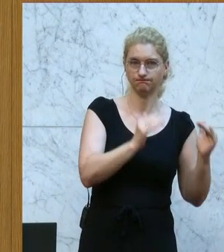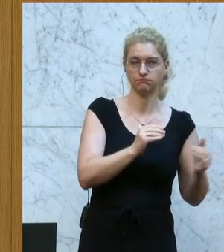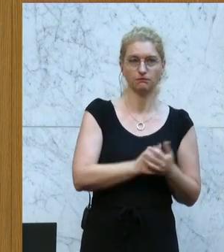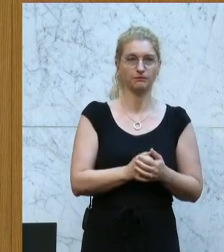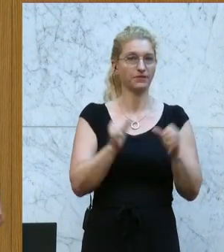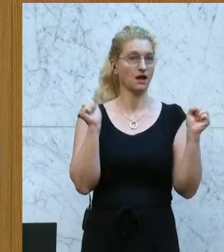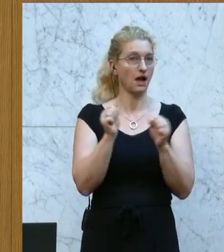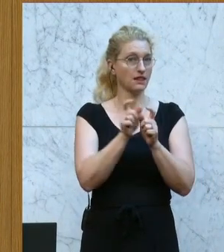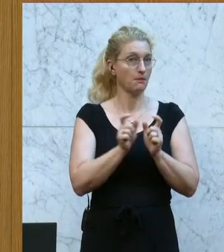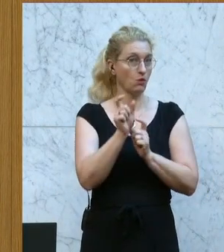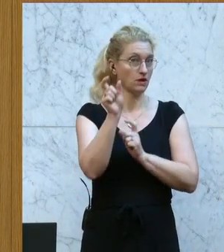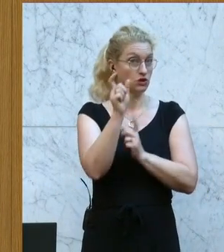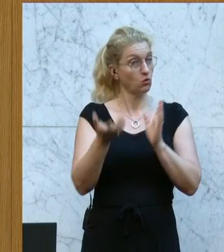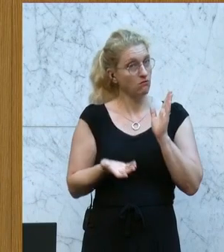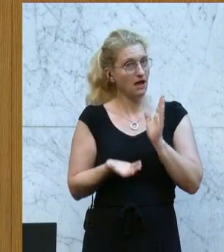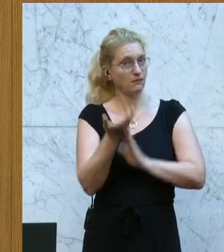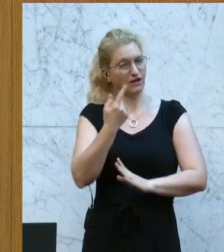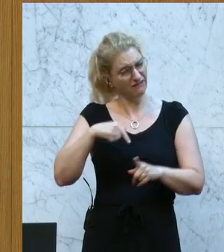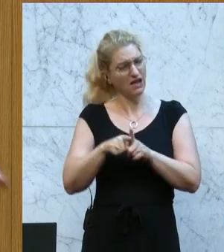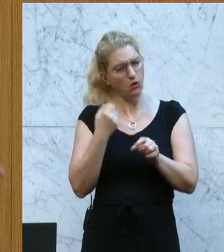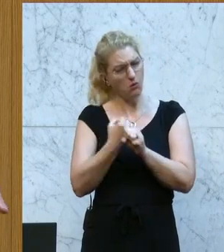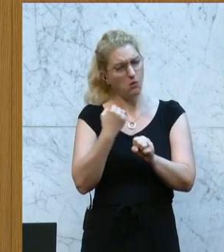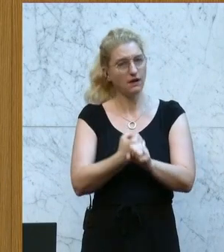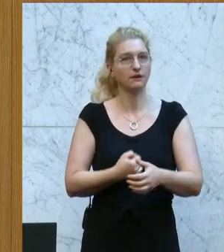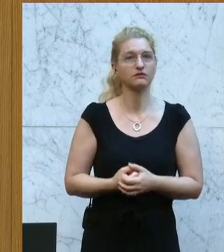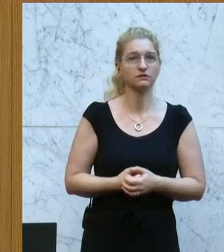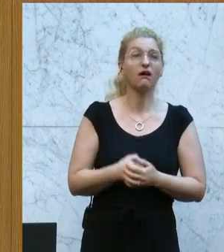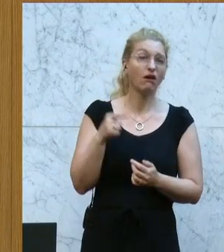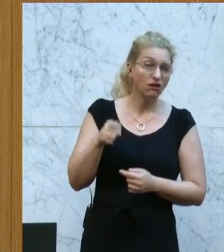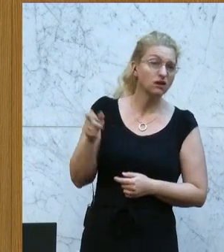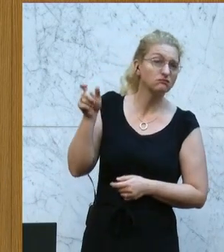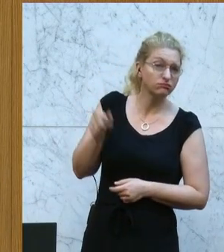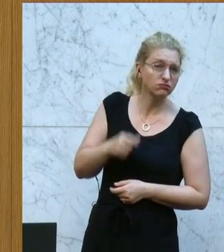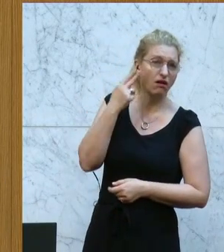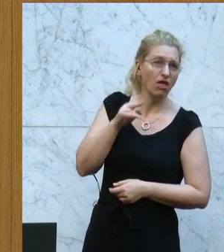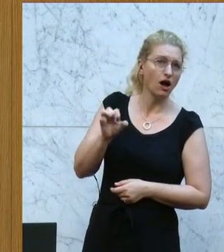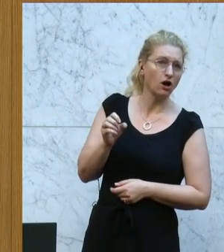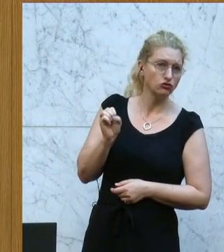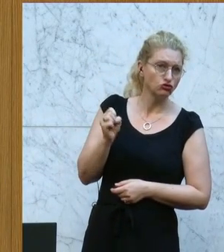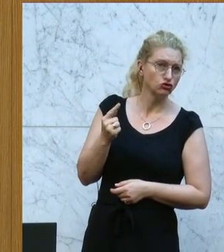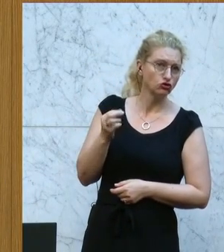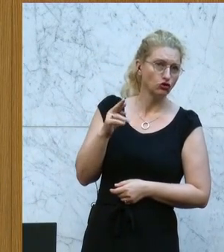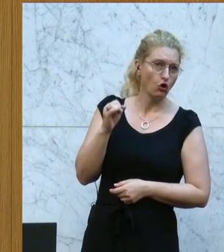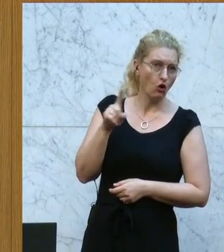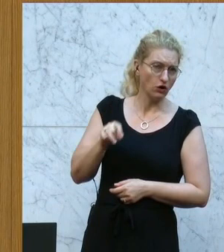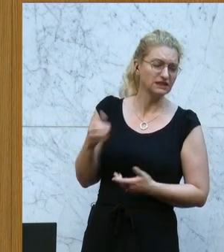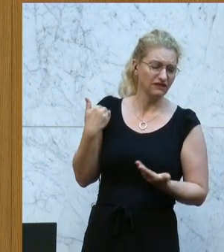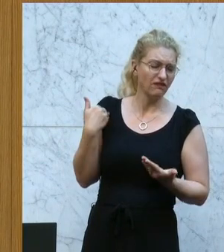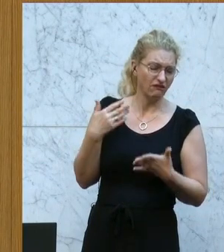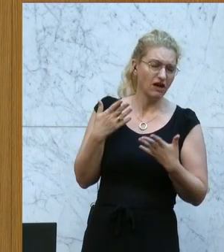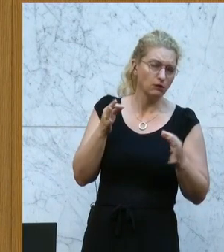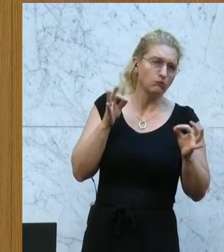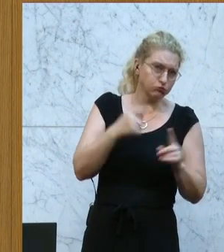kalten Progression, für die wir immer so gekämpft haben. Das hätte er einmal zumindest als positives Beispiel gebracht.